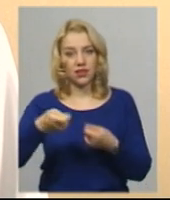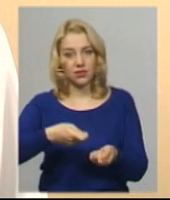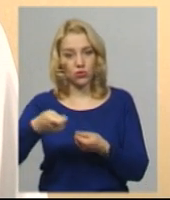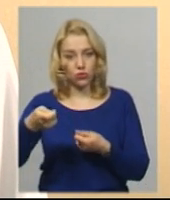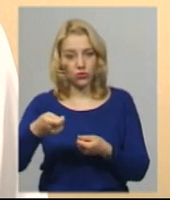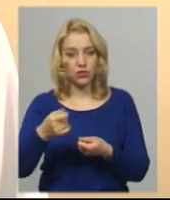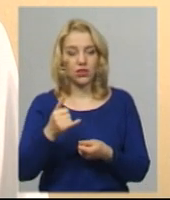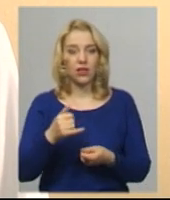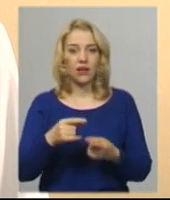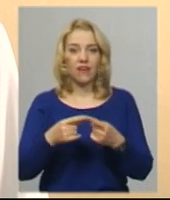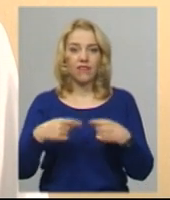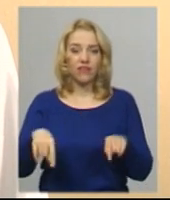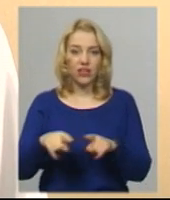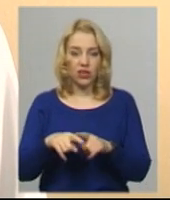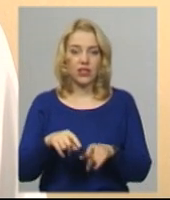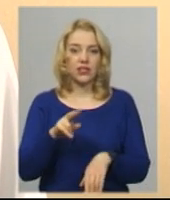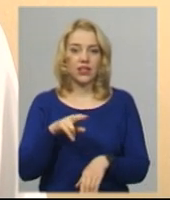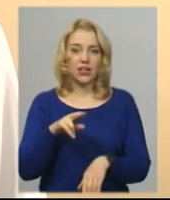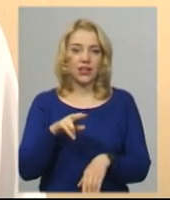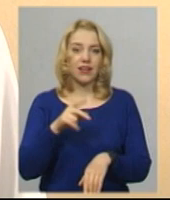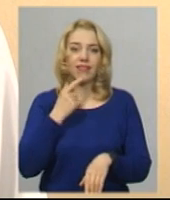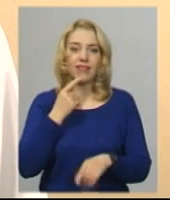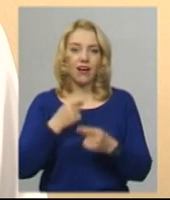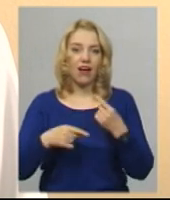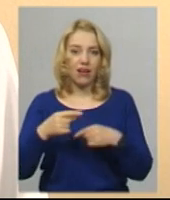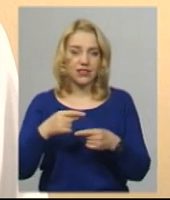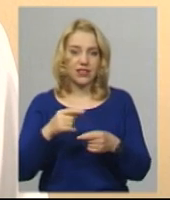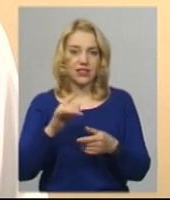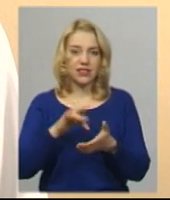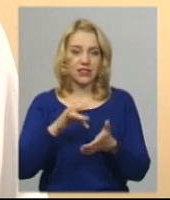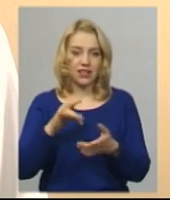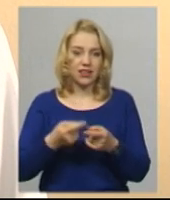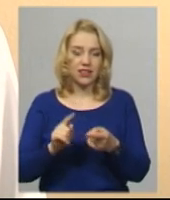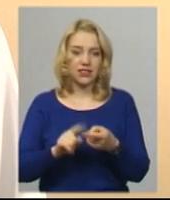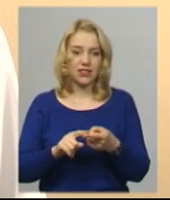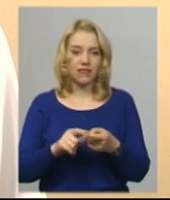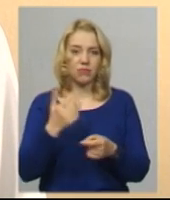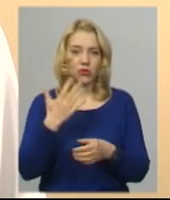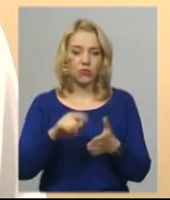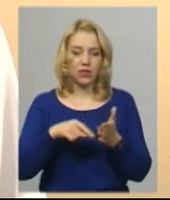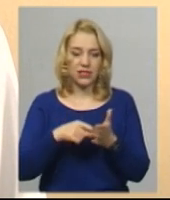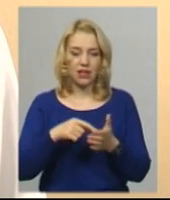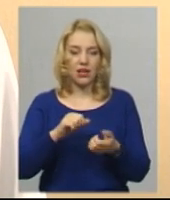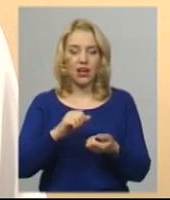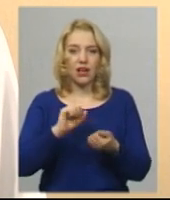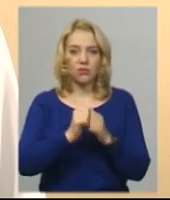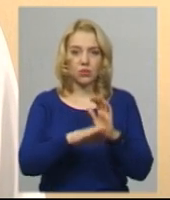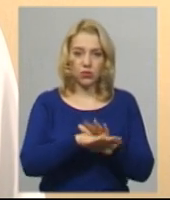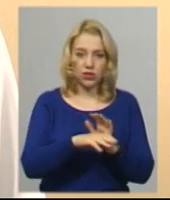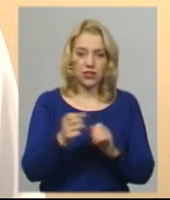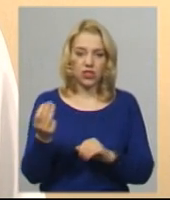філії діалізного центру, які знаходяться в п'ятьох місцях області, Кам'янець-Подільське, Шепетівка,